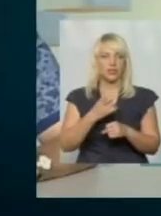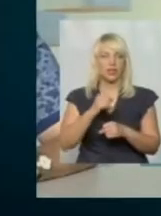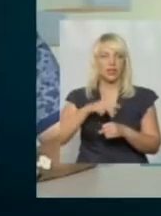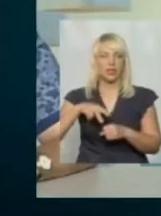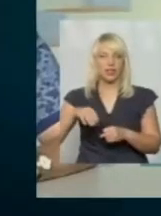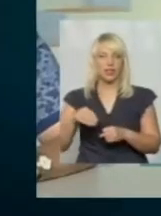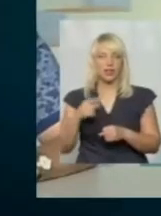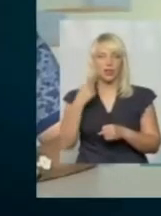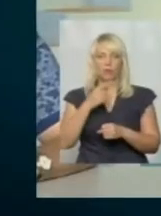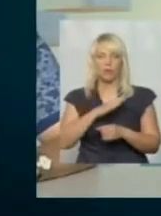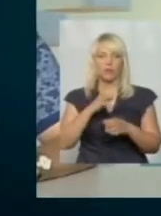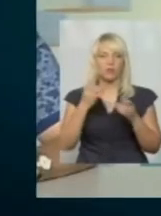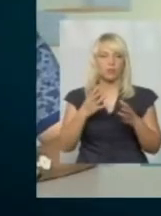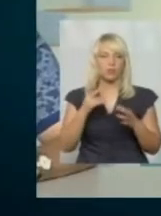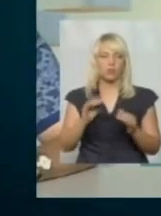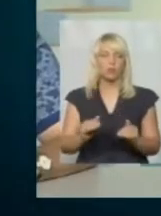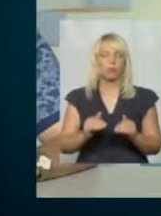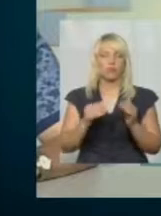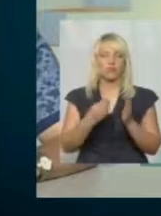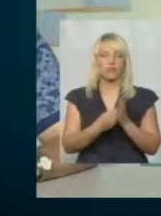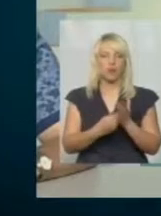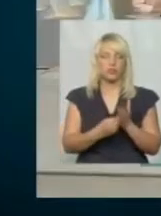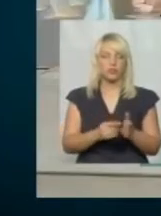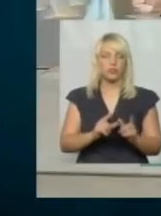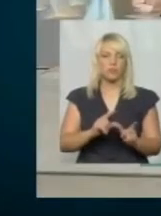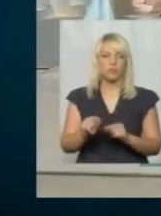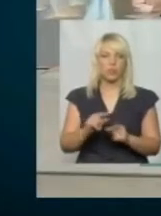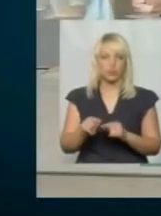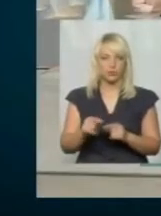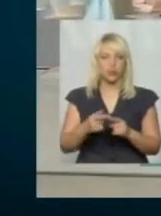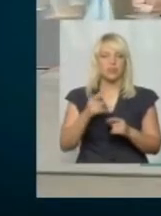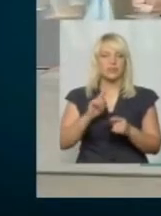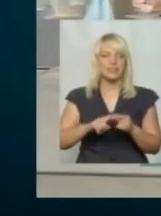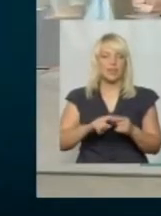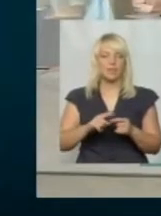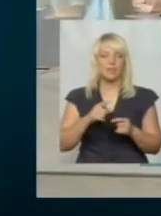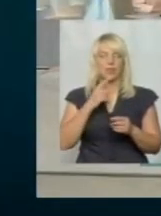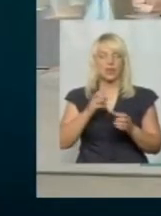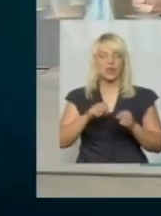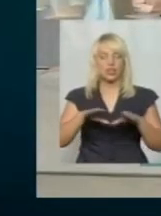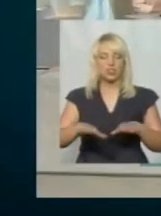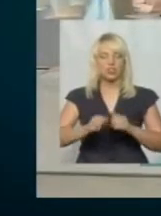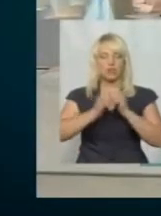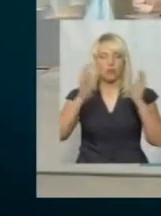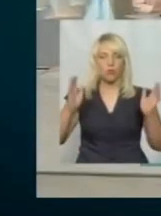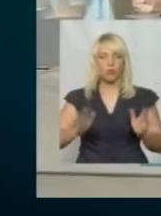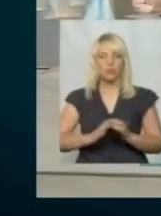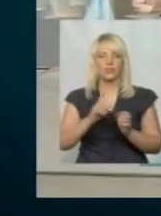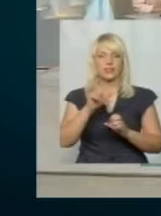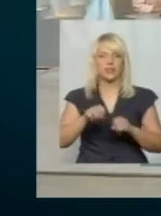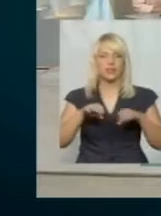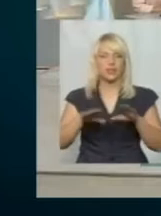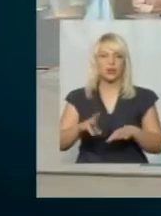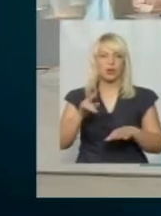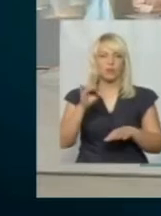Йдеться не просто про підвищення вартості проїзду. Ми оприлюднили рішення в комплексі з рішенням про